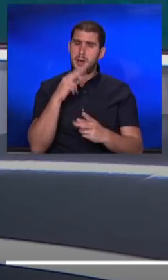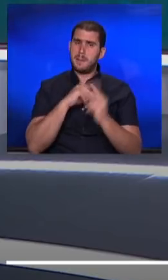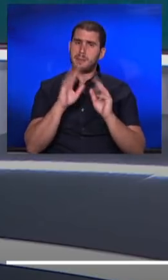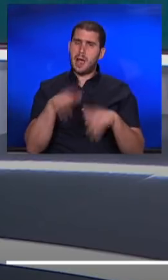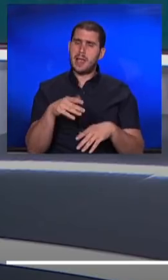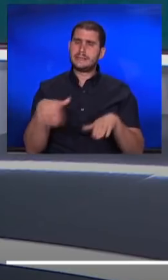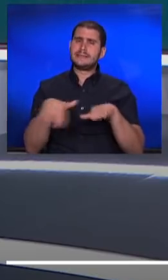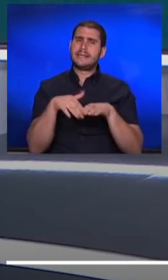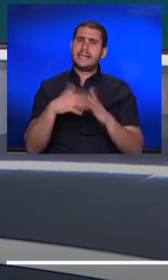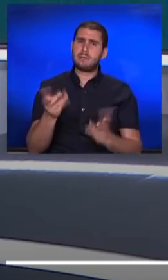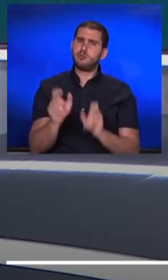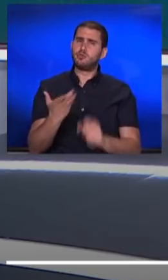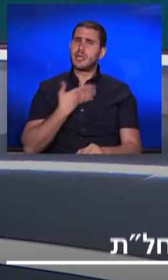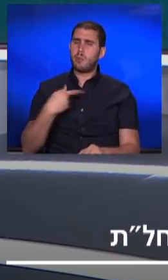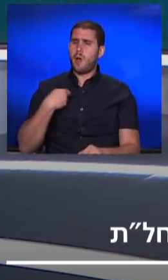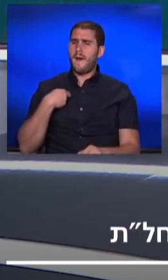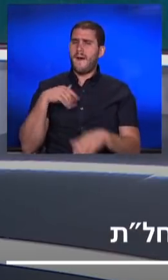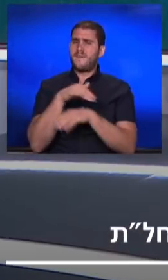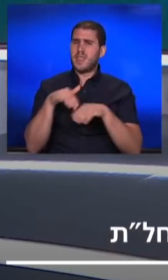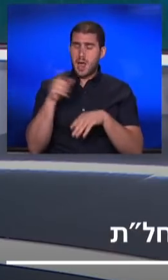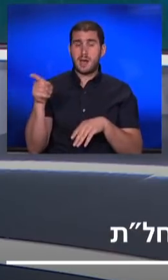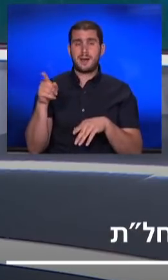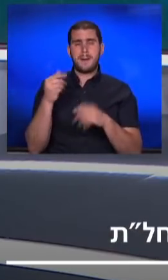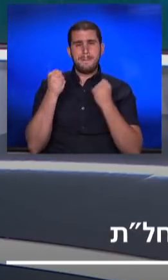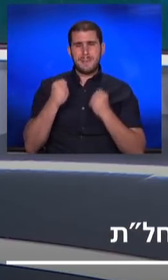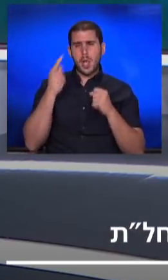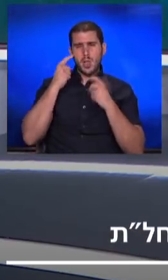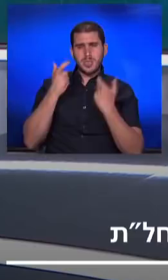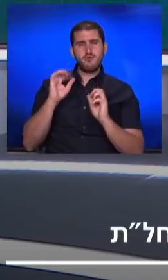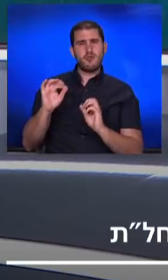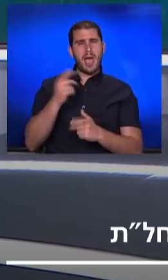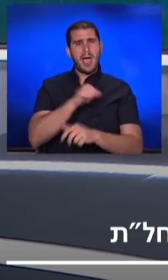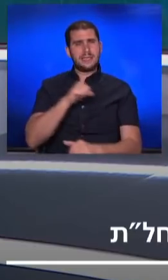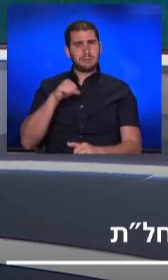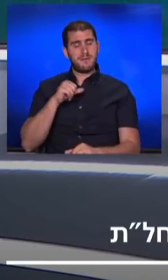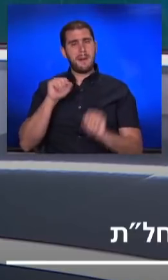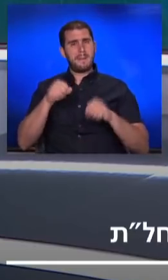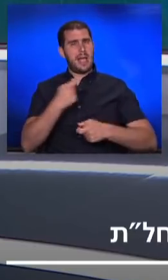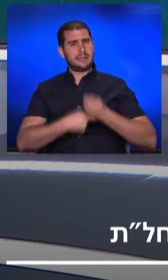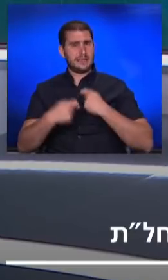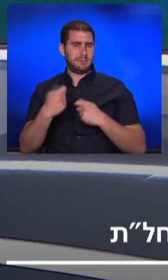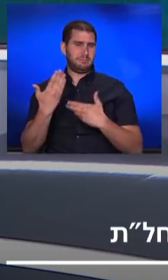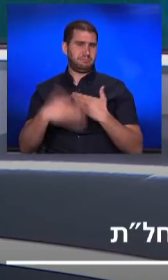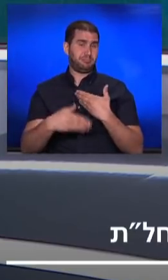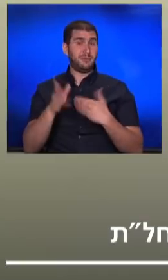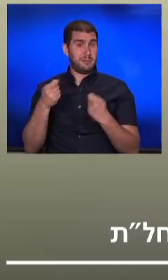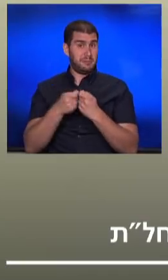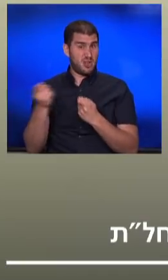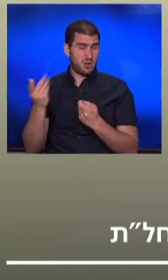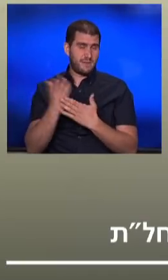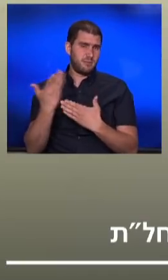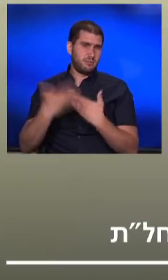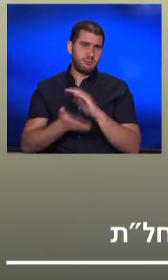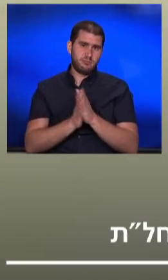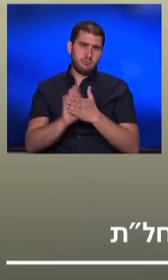סחירים, על מי שקיבלו דמי אבטלה. רשת הביטחון גם של העצמאים ובעלי העסקים הקטנים, מסתיימת, ולגביהם היא פשוט נגמרת